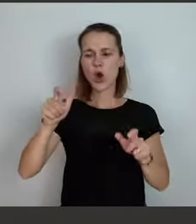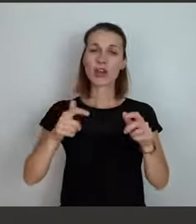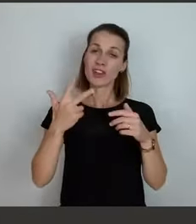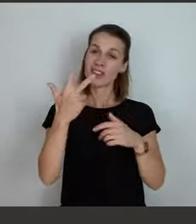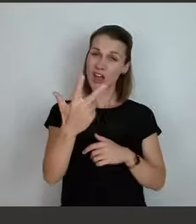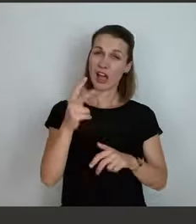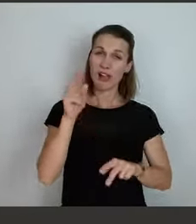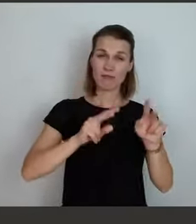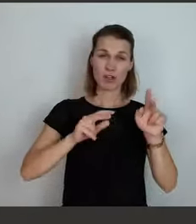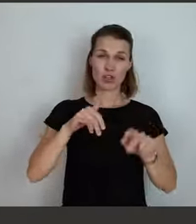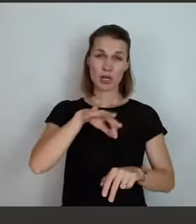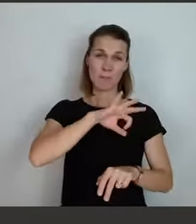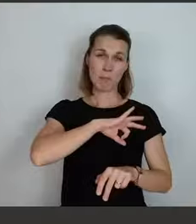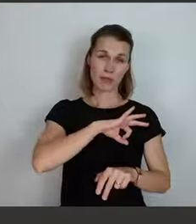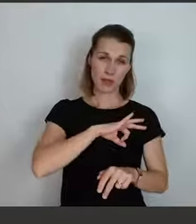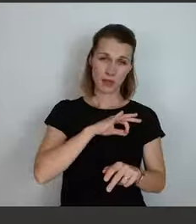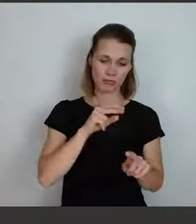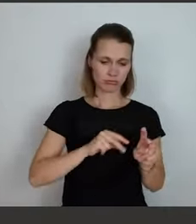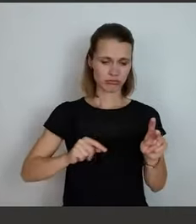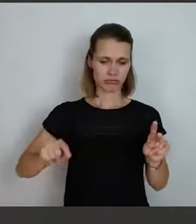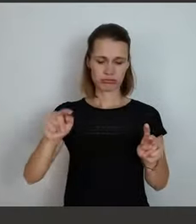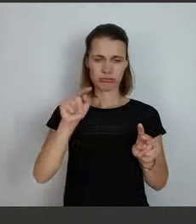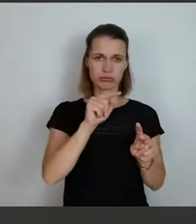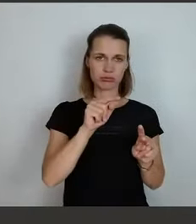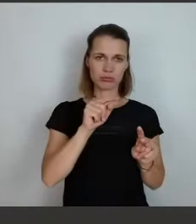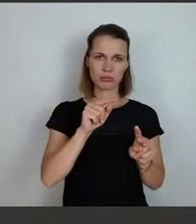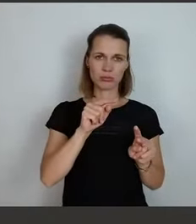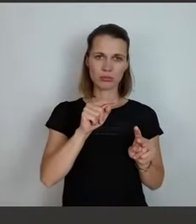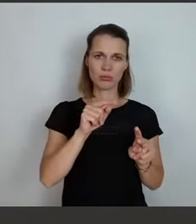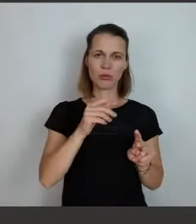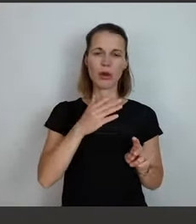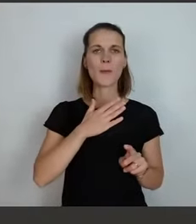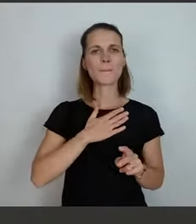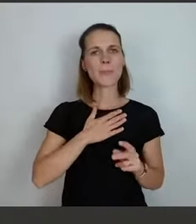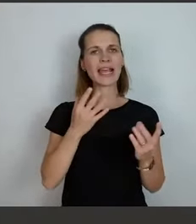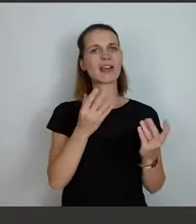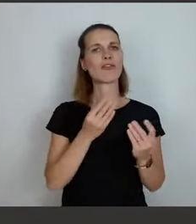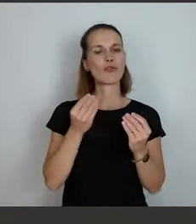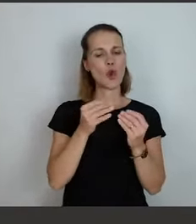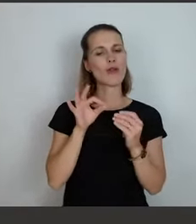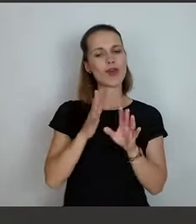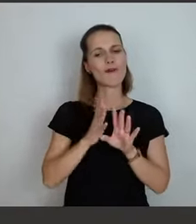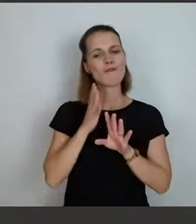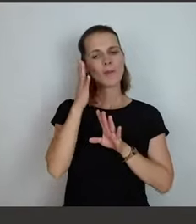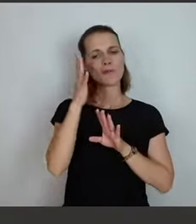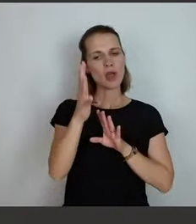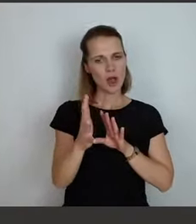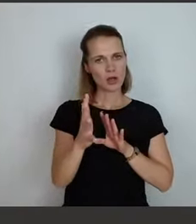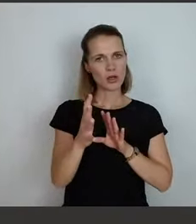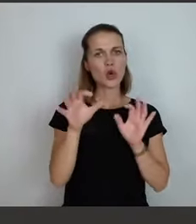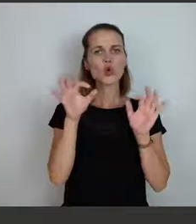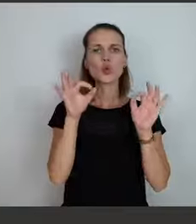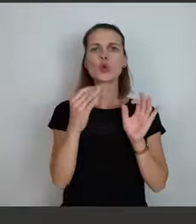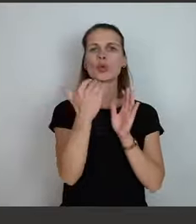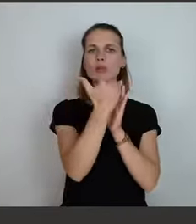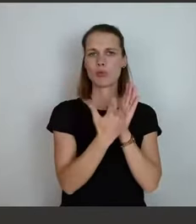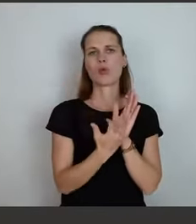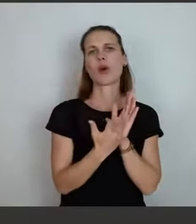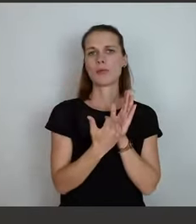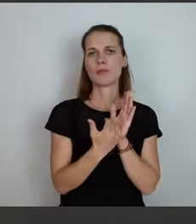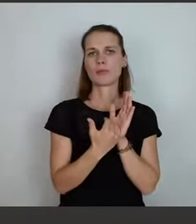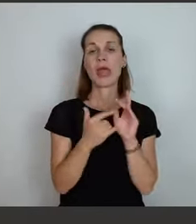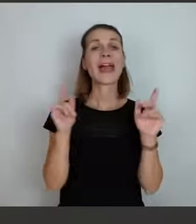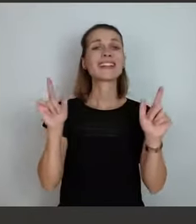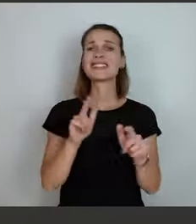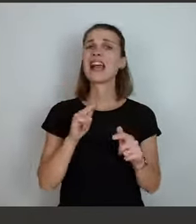und daraus ist aus meiner Sicht ein tragfähiges Programm für fünf Jahre geworden. Niemand will das auf Dauer, aber für fünf